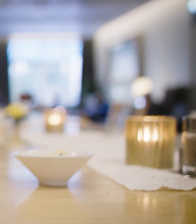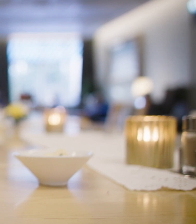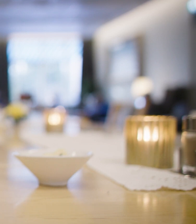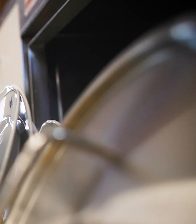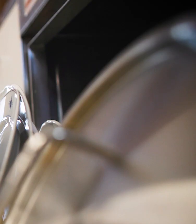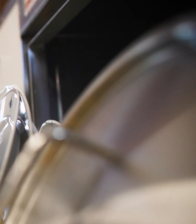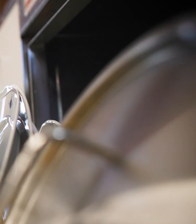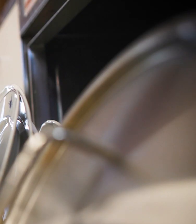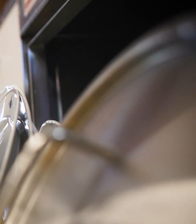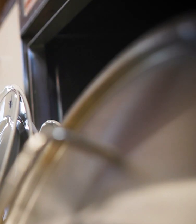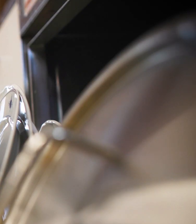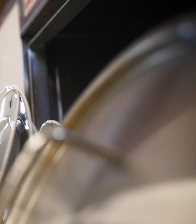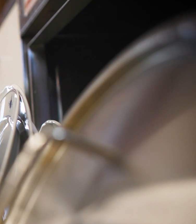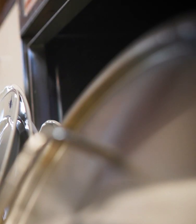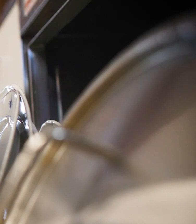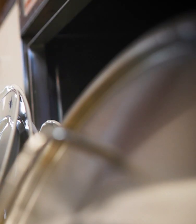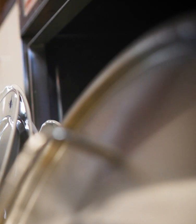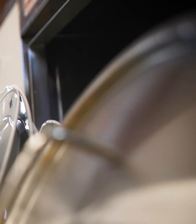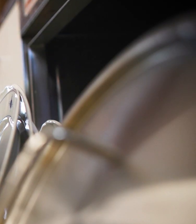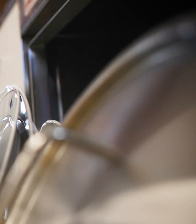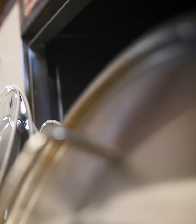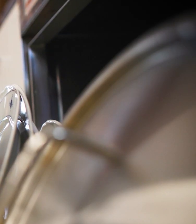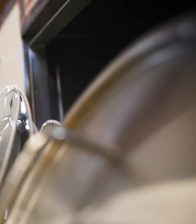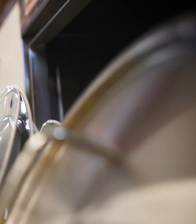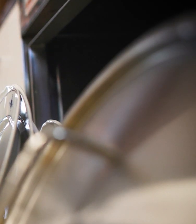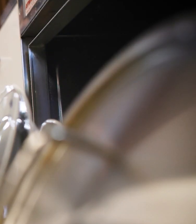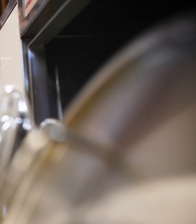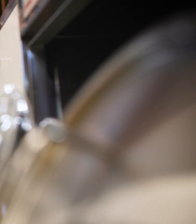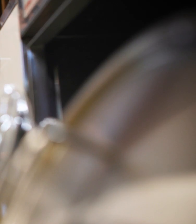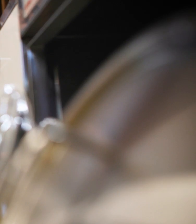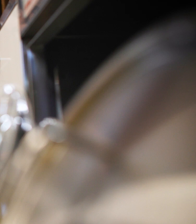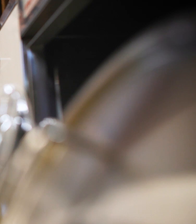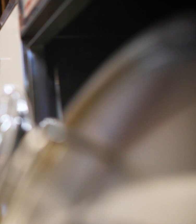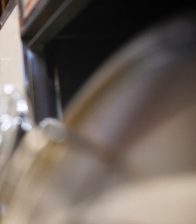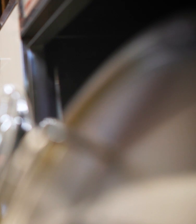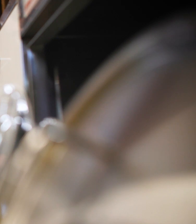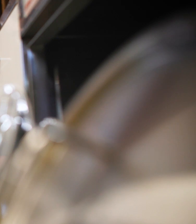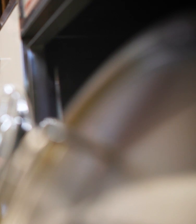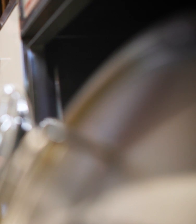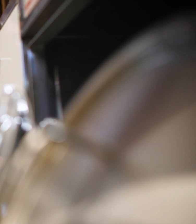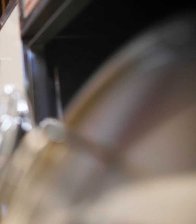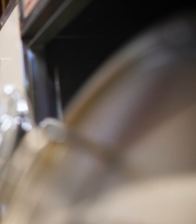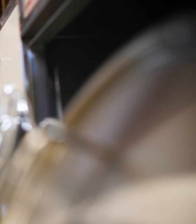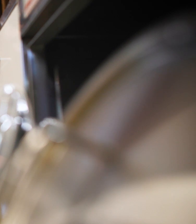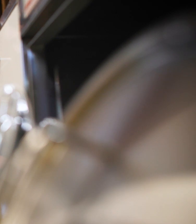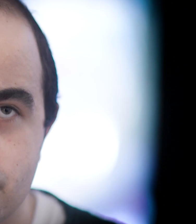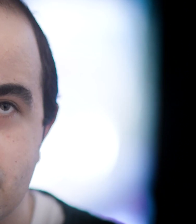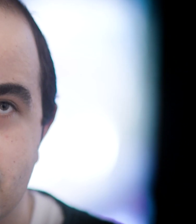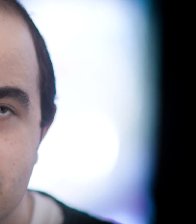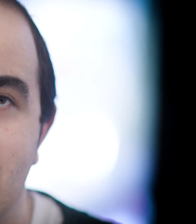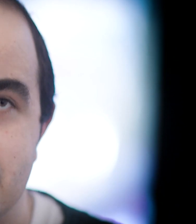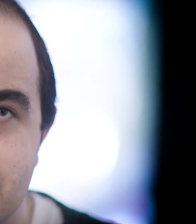helle vann og saft, servere kaffe, skape trygghet og omsorg